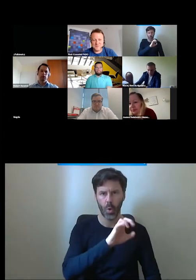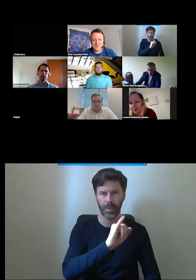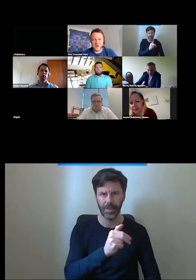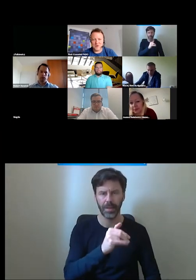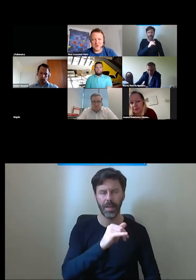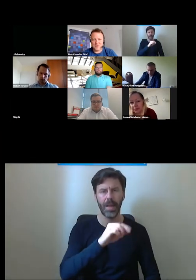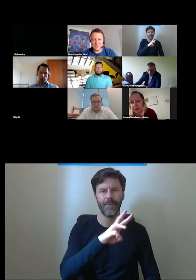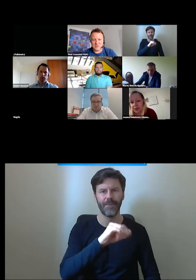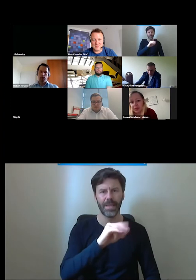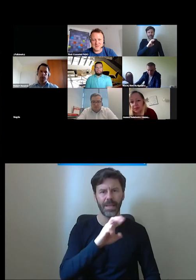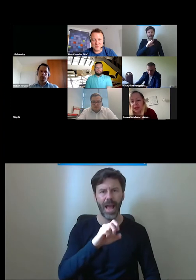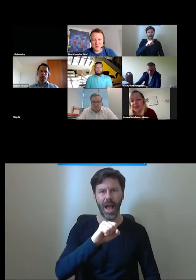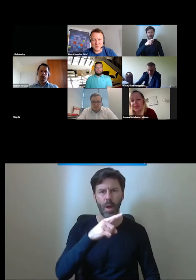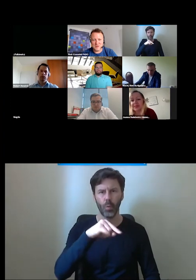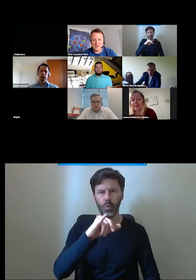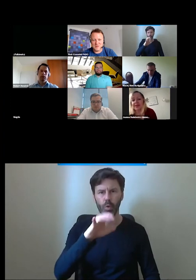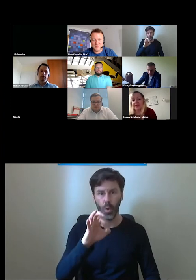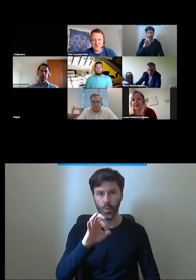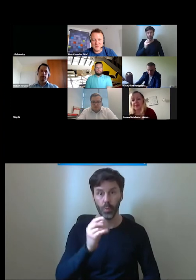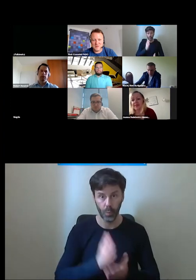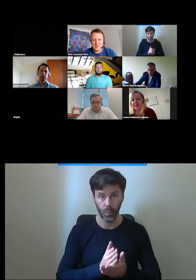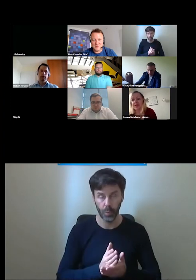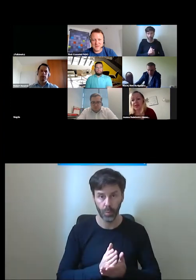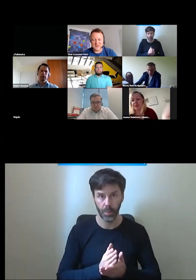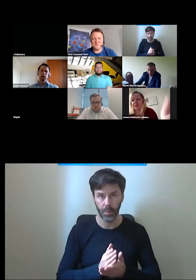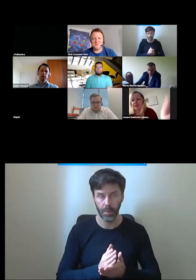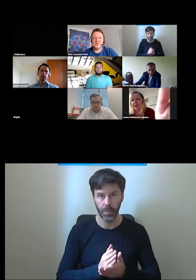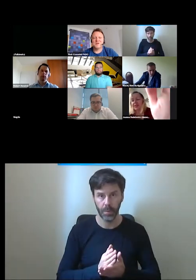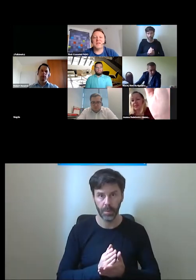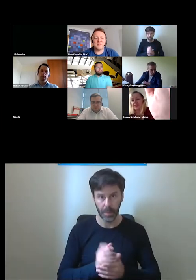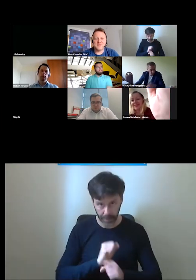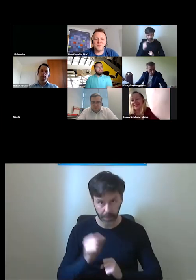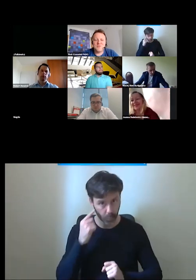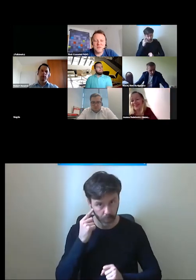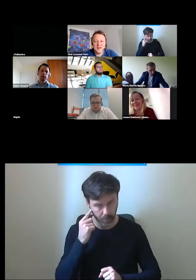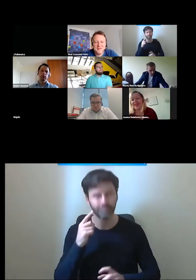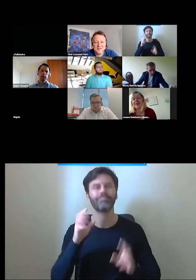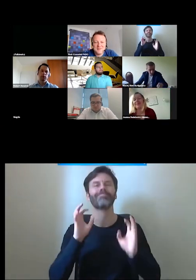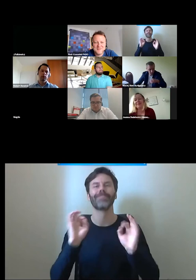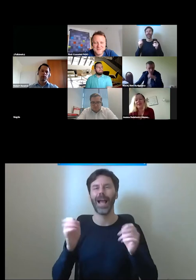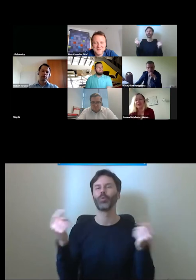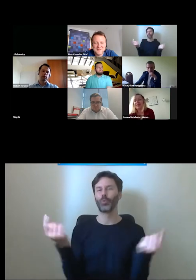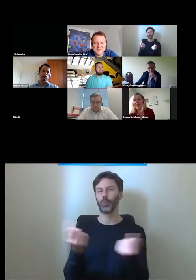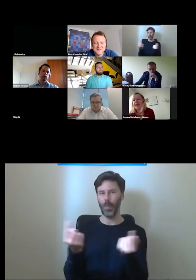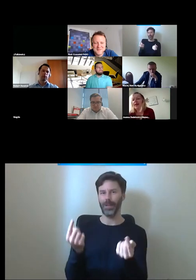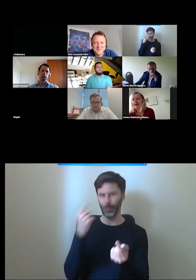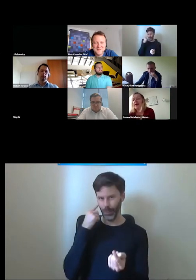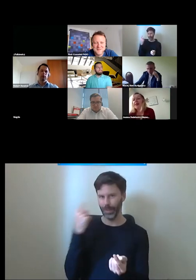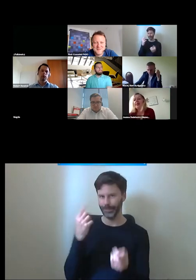o już teraz chyba było lepiej tak teraz jest super tak dobrze